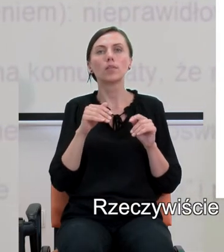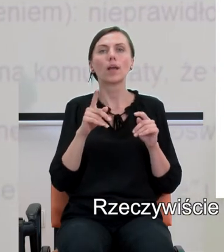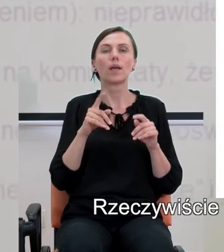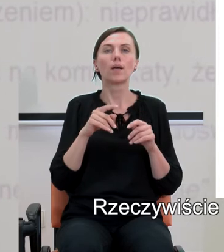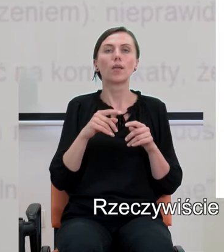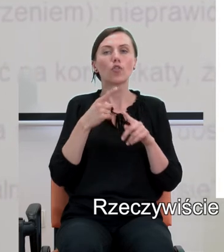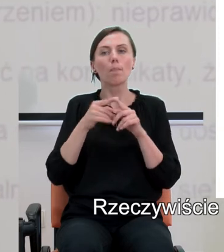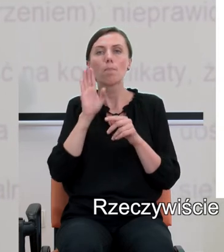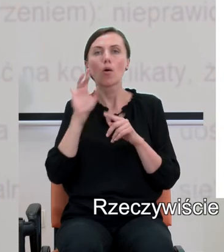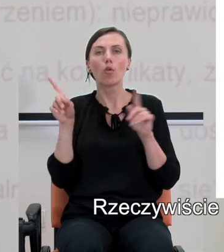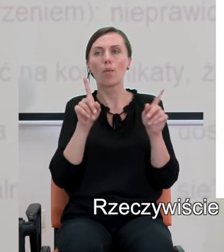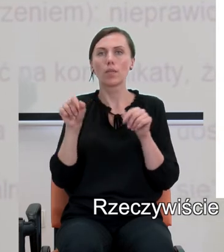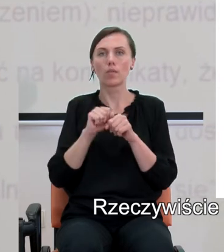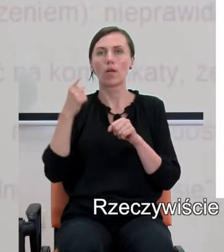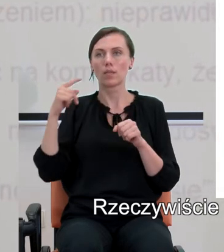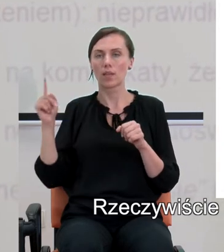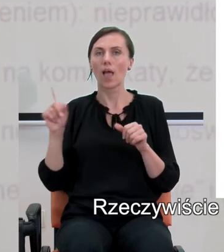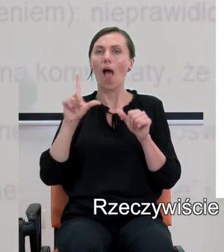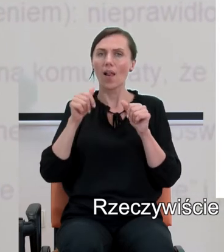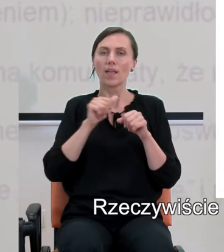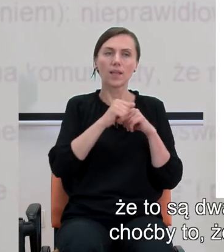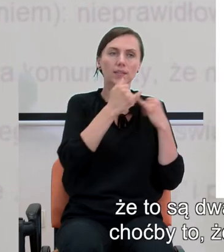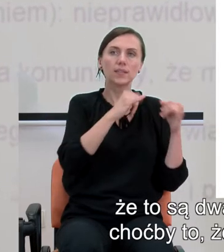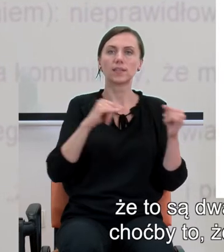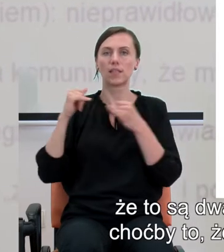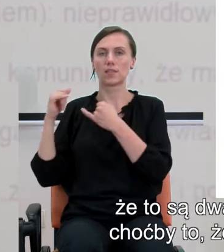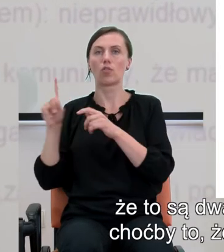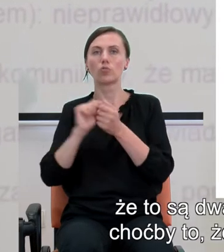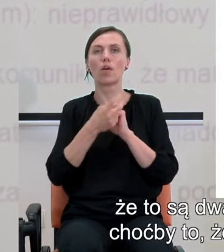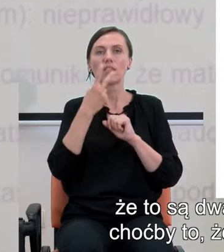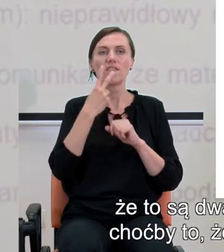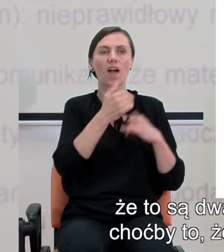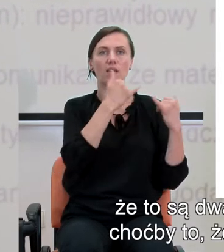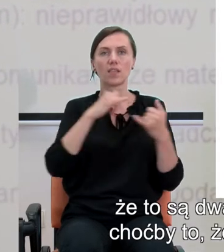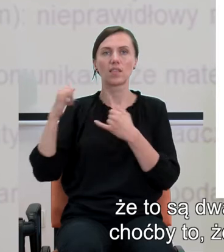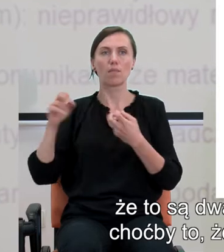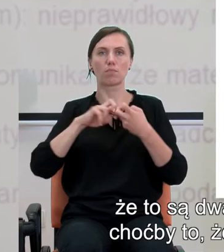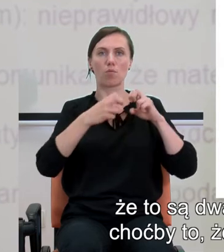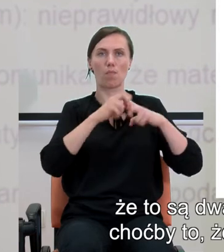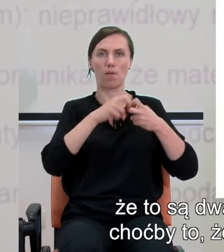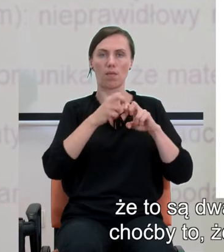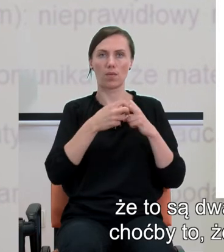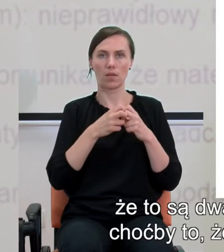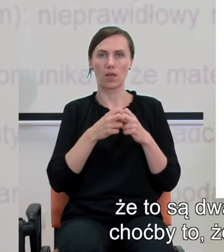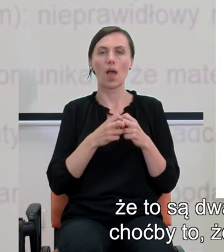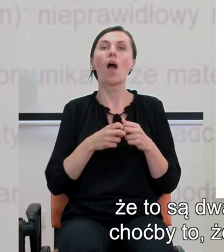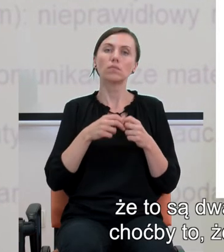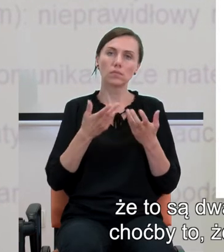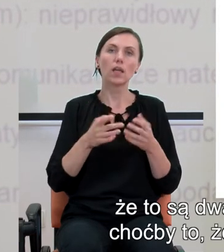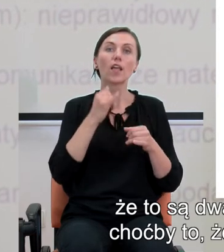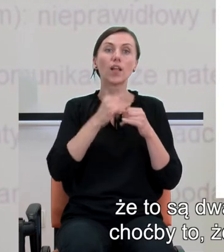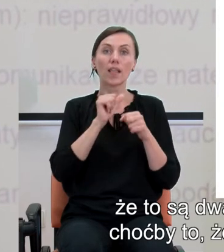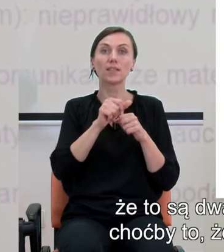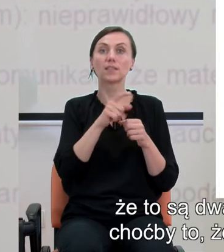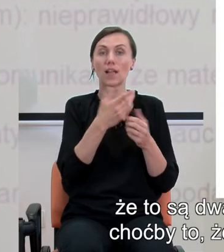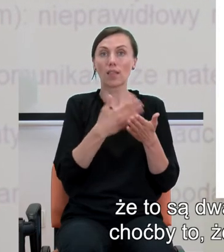dyskalkulią, ale jednak rozróżnia się, że to są dwa różne typy zaburzeń, o czym może świadczyć choćby to, że jeśli